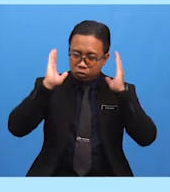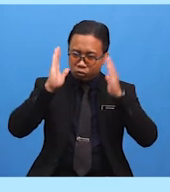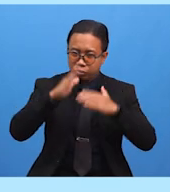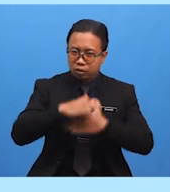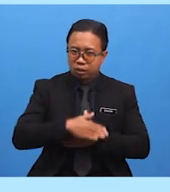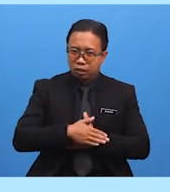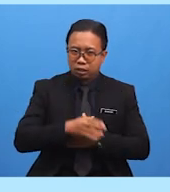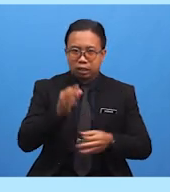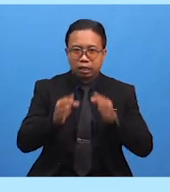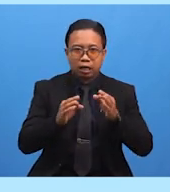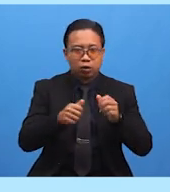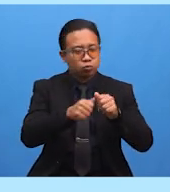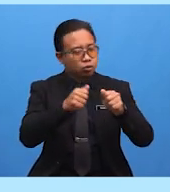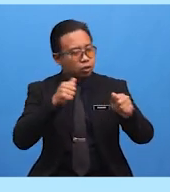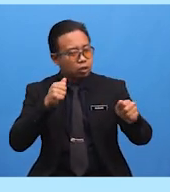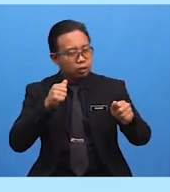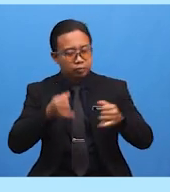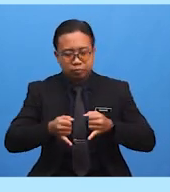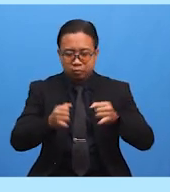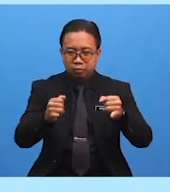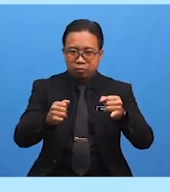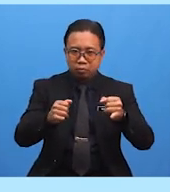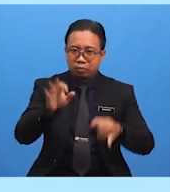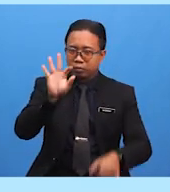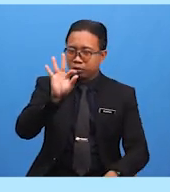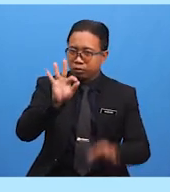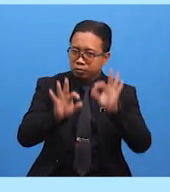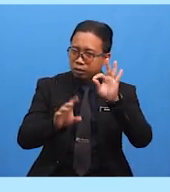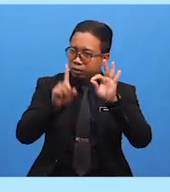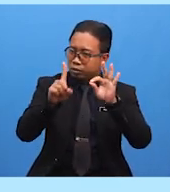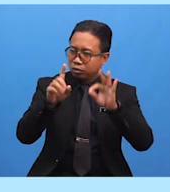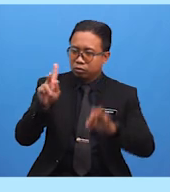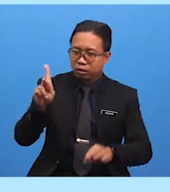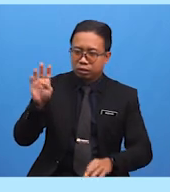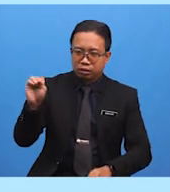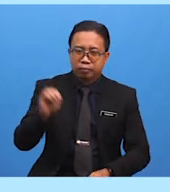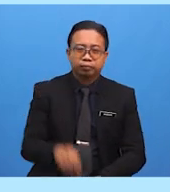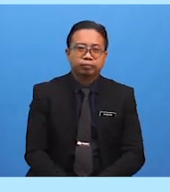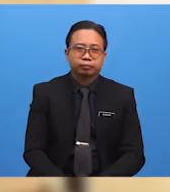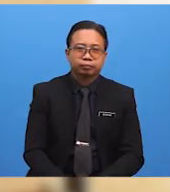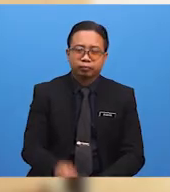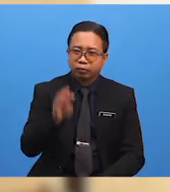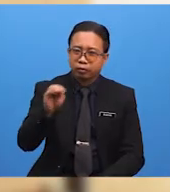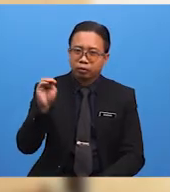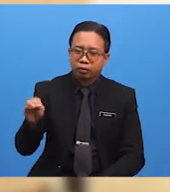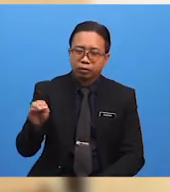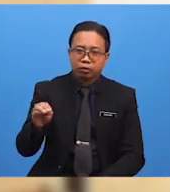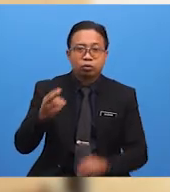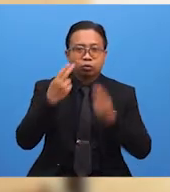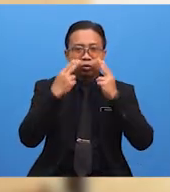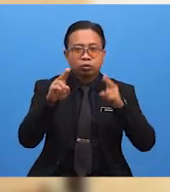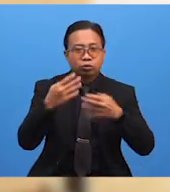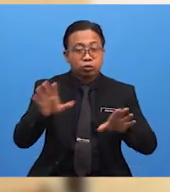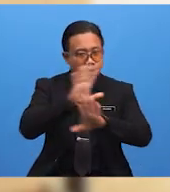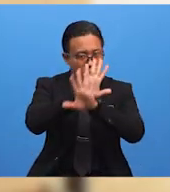Sekiranya Jarak Perjalanan Lebih kurang 91 Kilometer Murid-murid Ustazah